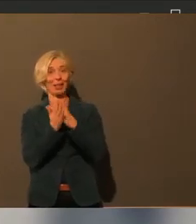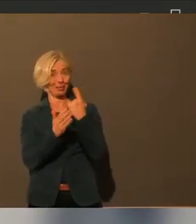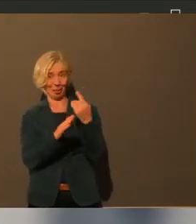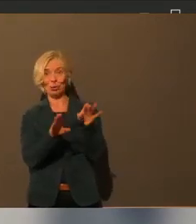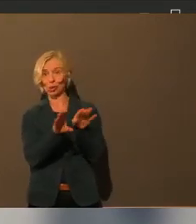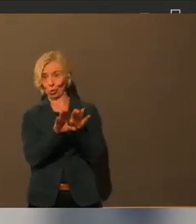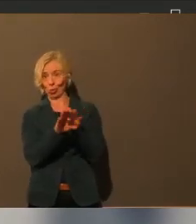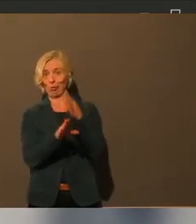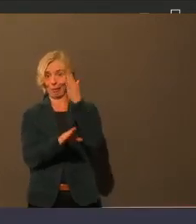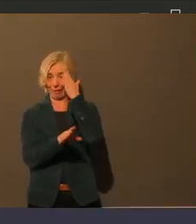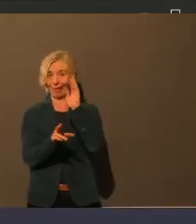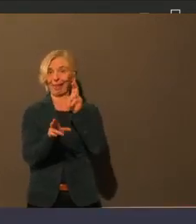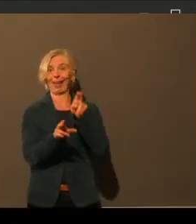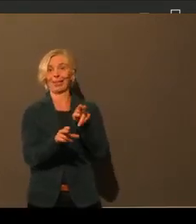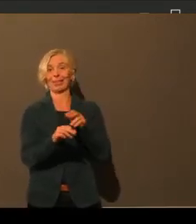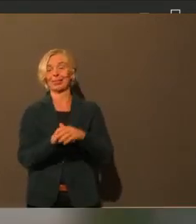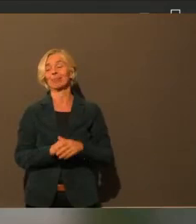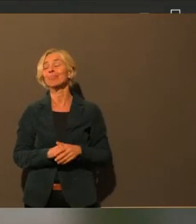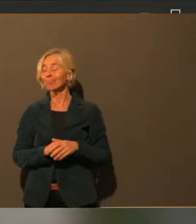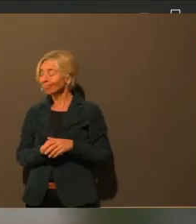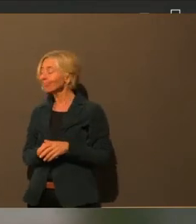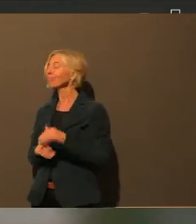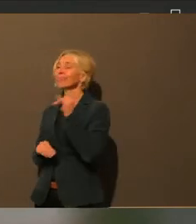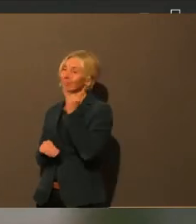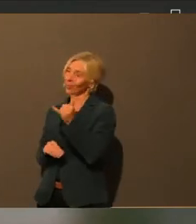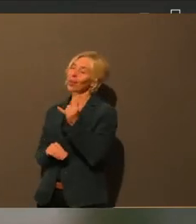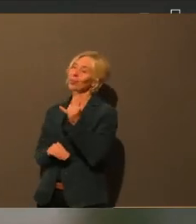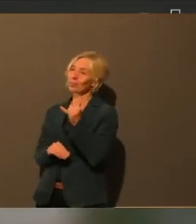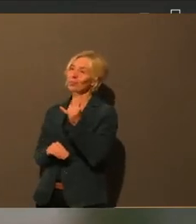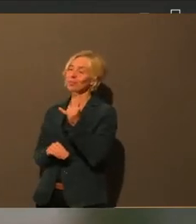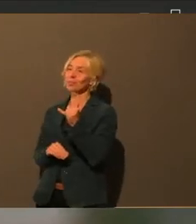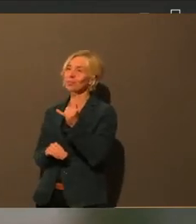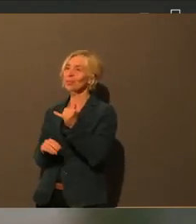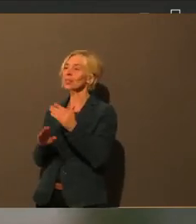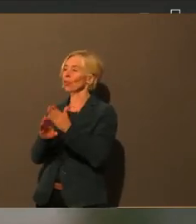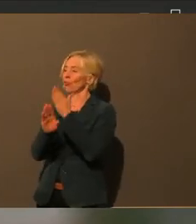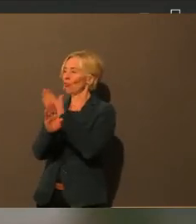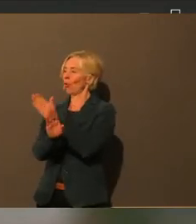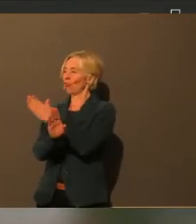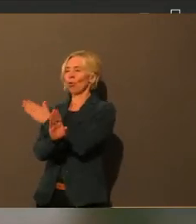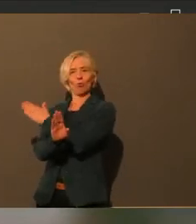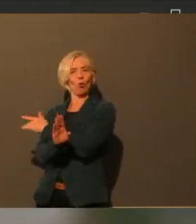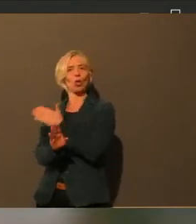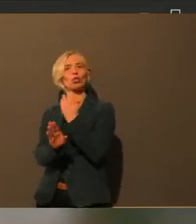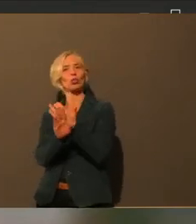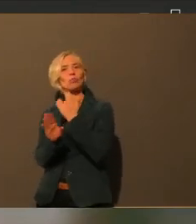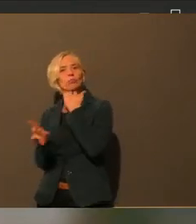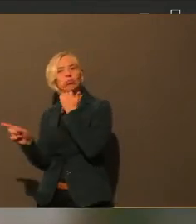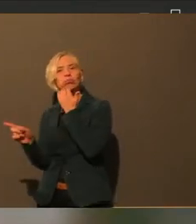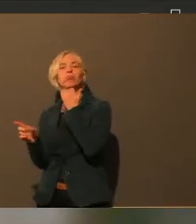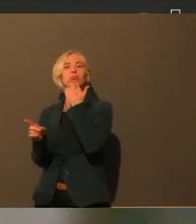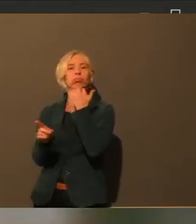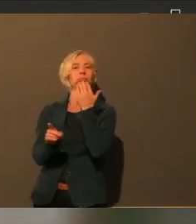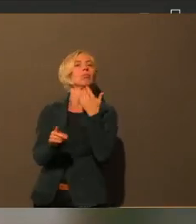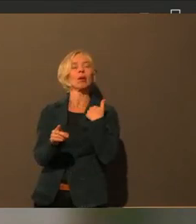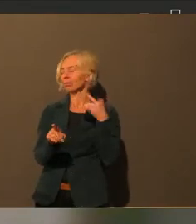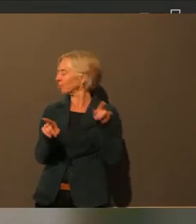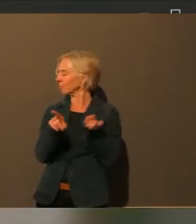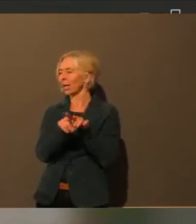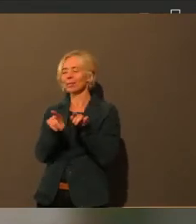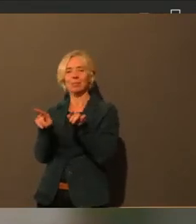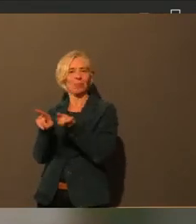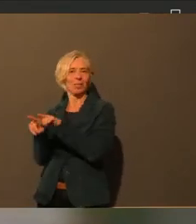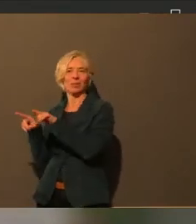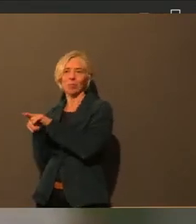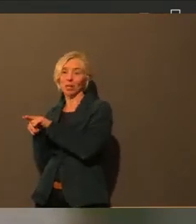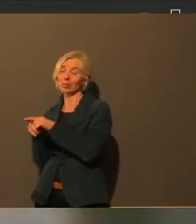Ich möchte mich eigentlich nur anschließen, den Vorrednern. Meine Bitte, und das ist jetzt wirklich so, ich